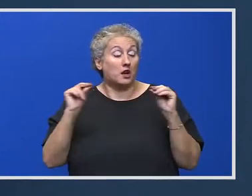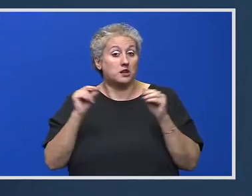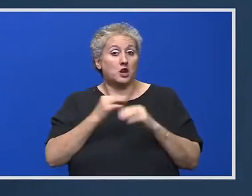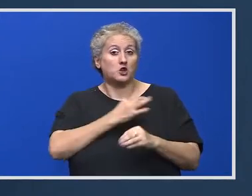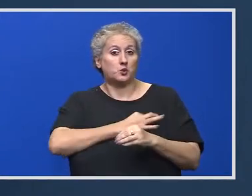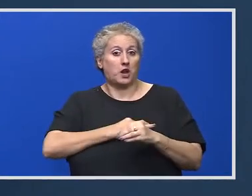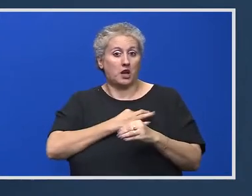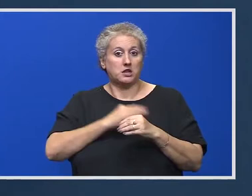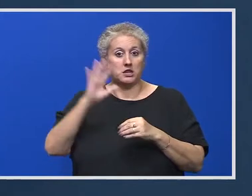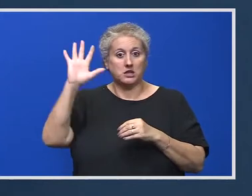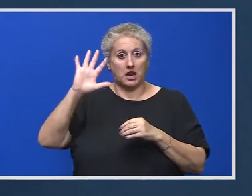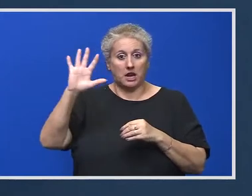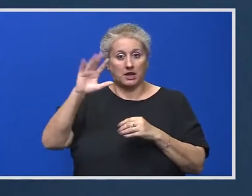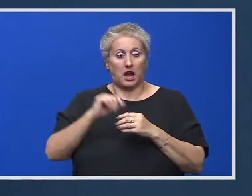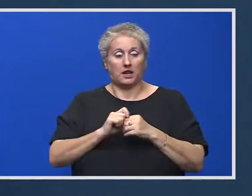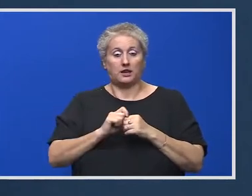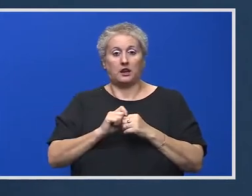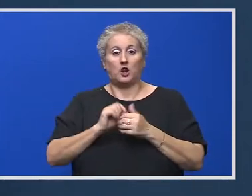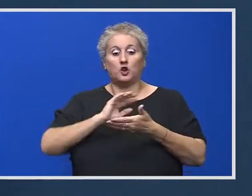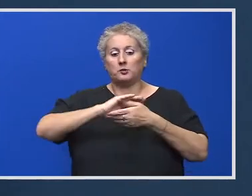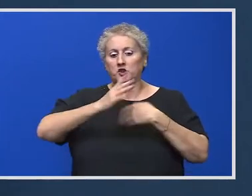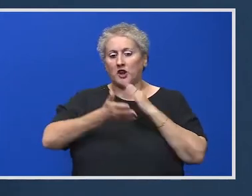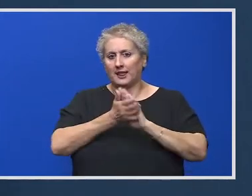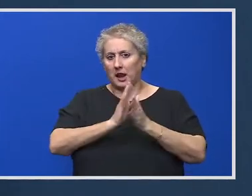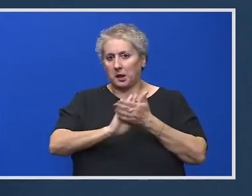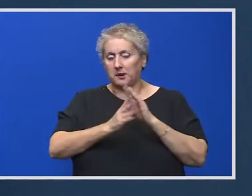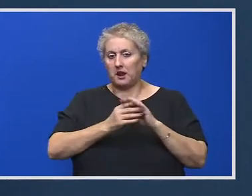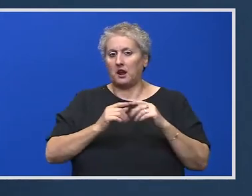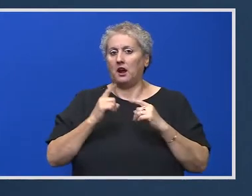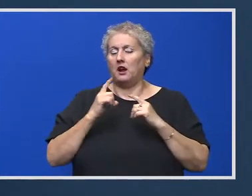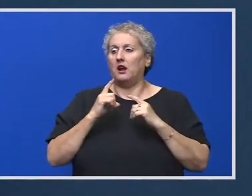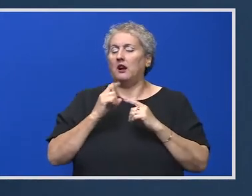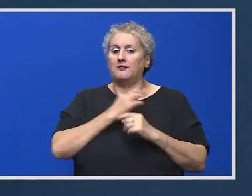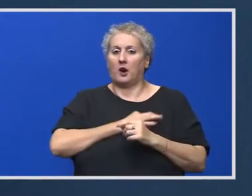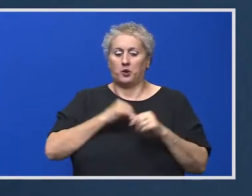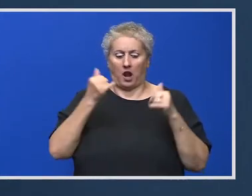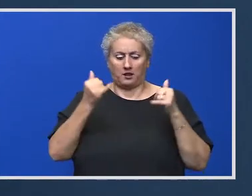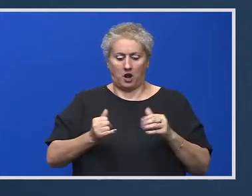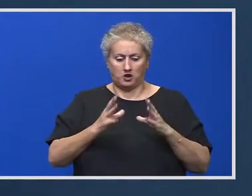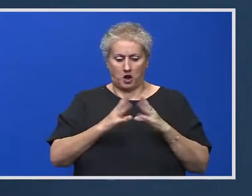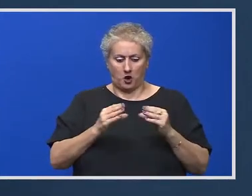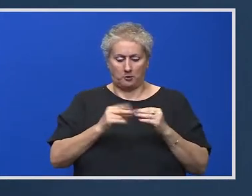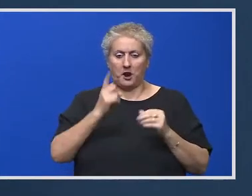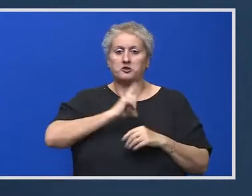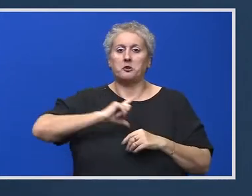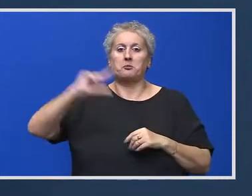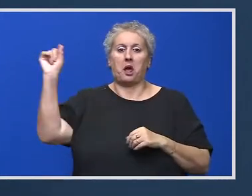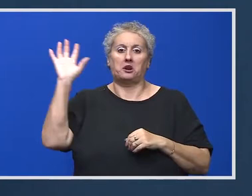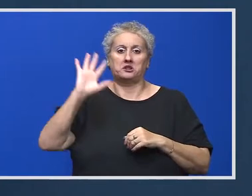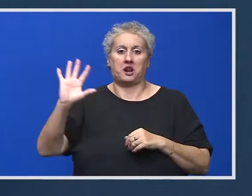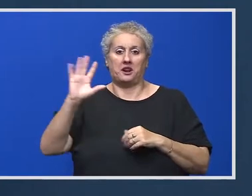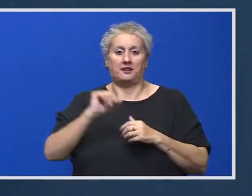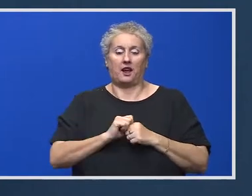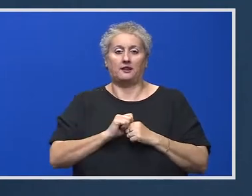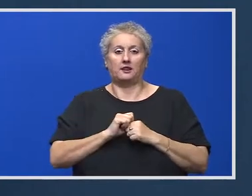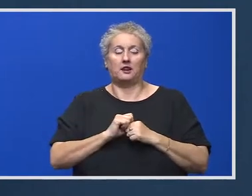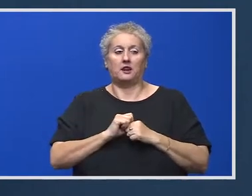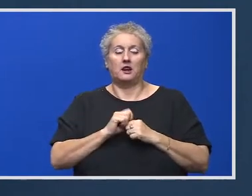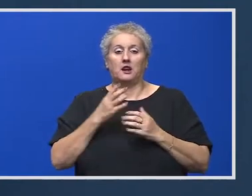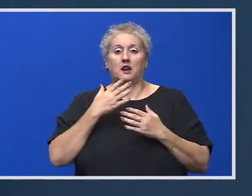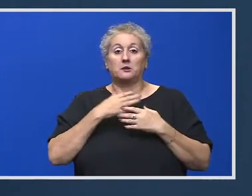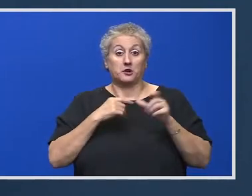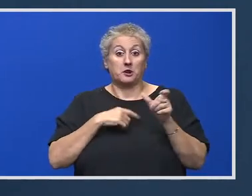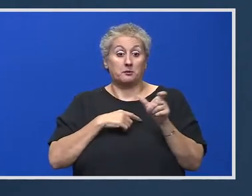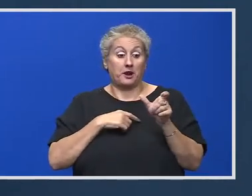studenți în străinătate după ce termină facultatea în România? Ministerul Educației nu dorește să... De către Minister pe o perioadă de